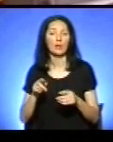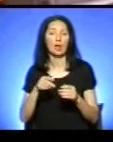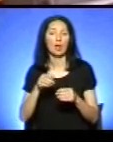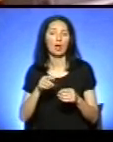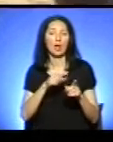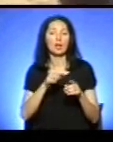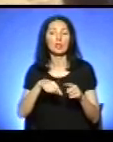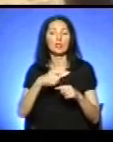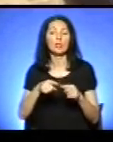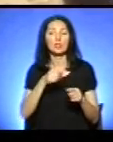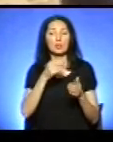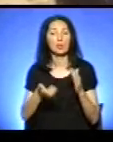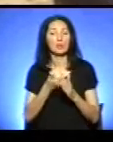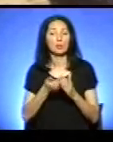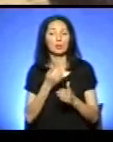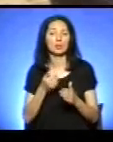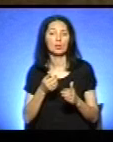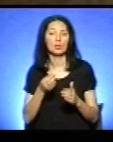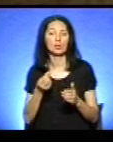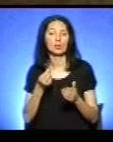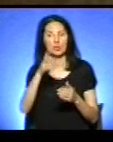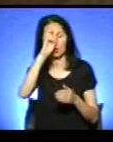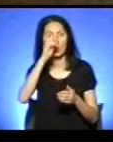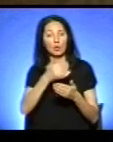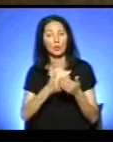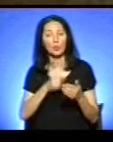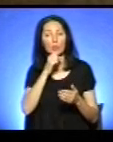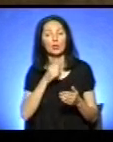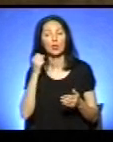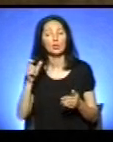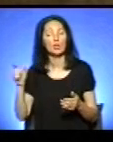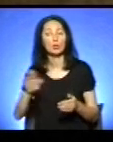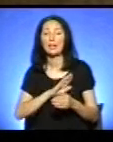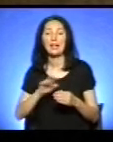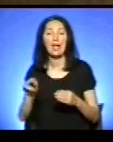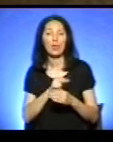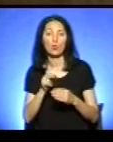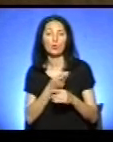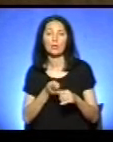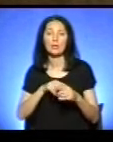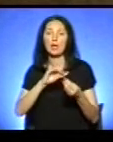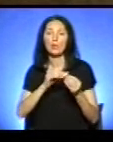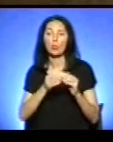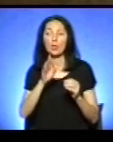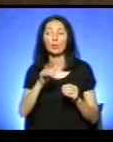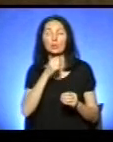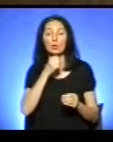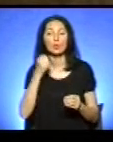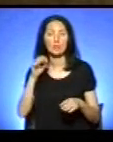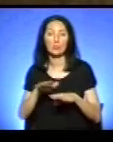державної програми не лікується. Оця проблема з дорослим населенням виникла буквально за останні роки.